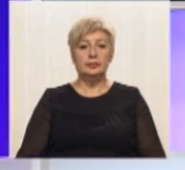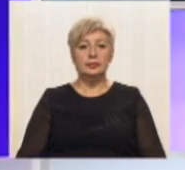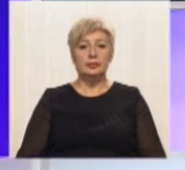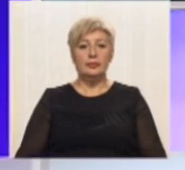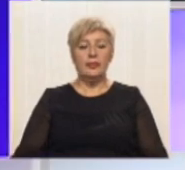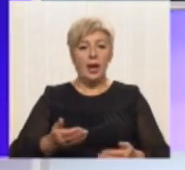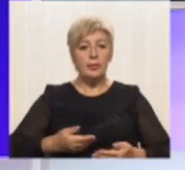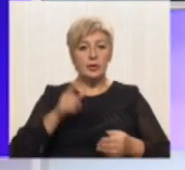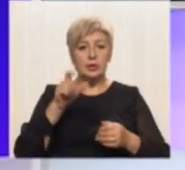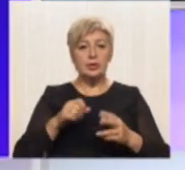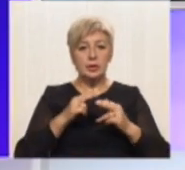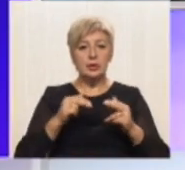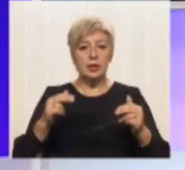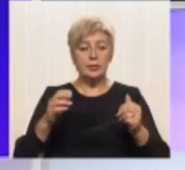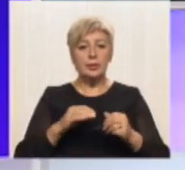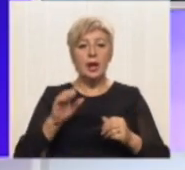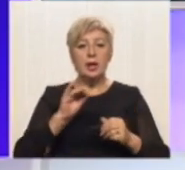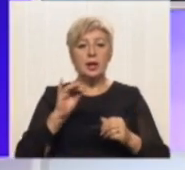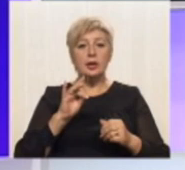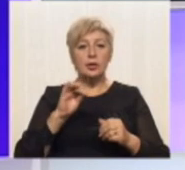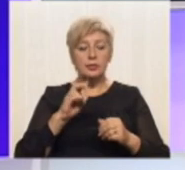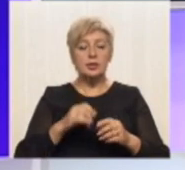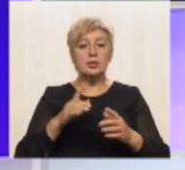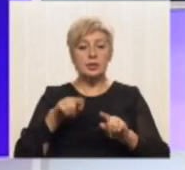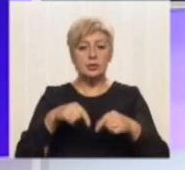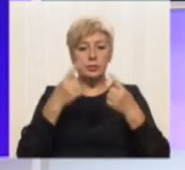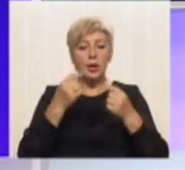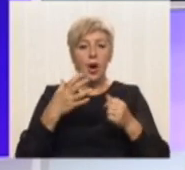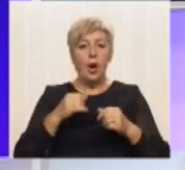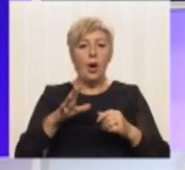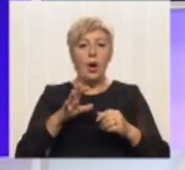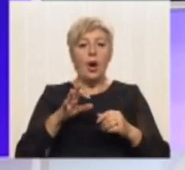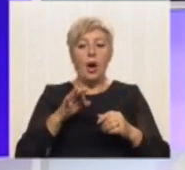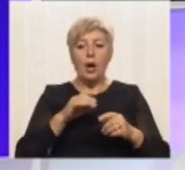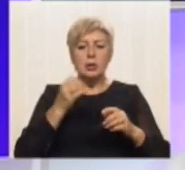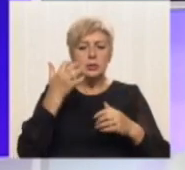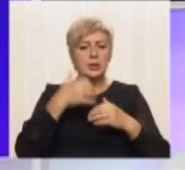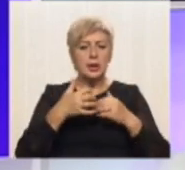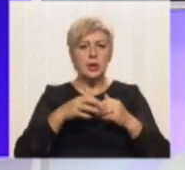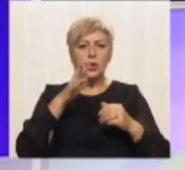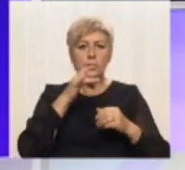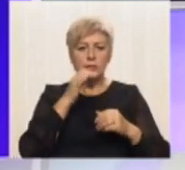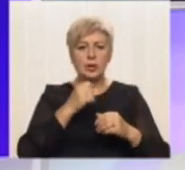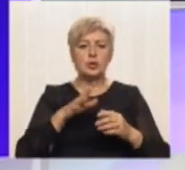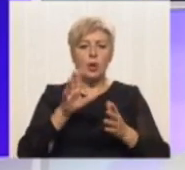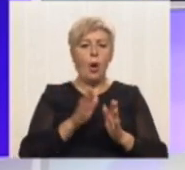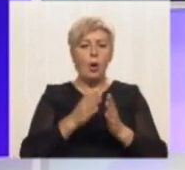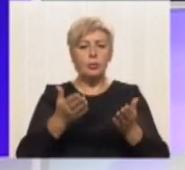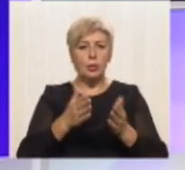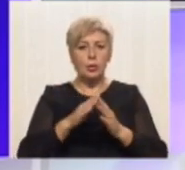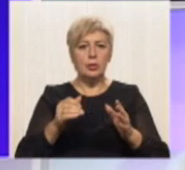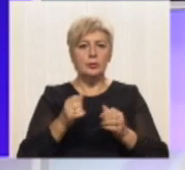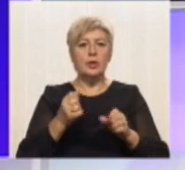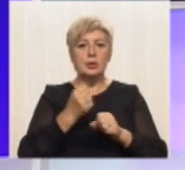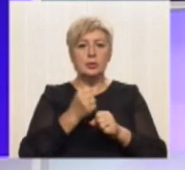Мешканець Дніпра Ігор Ровинський створює середньовічну облогову техніку власними руками. Зробив працюючу мініатюрну кропоту